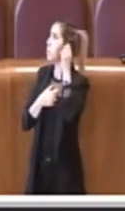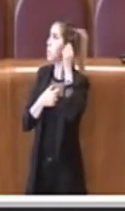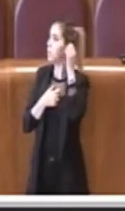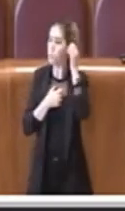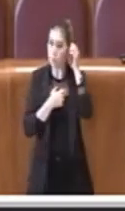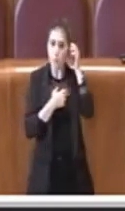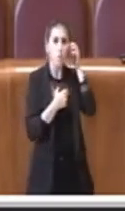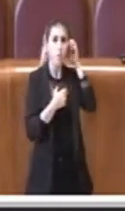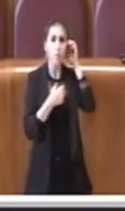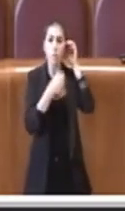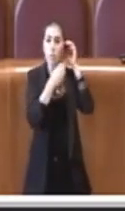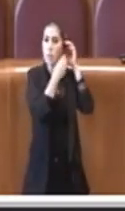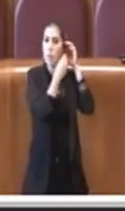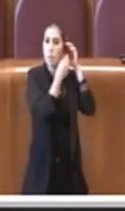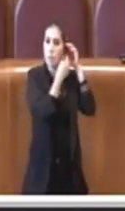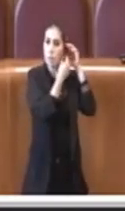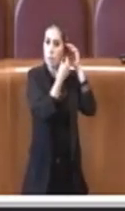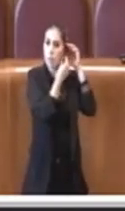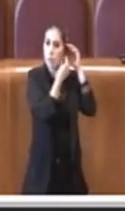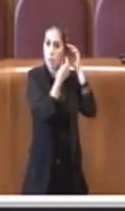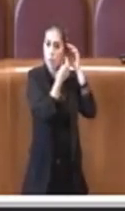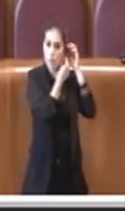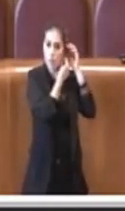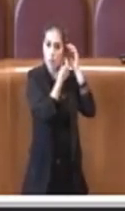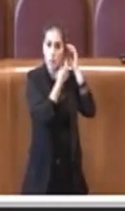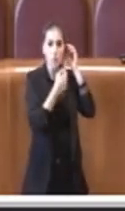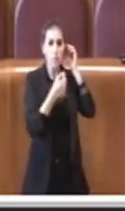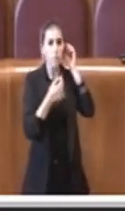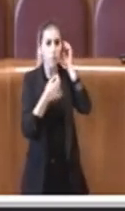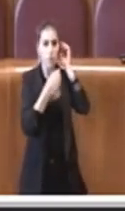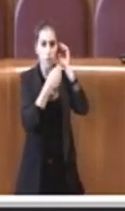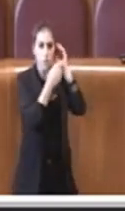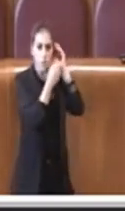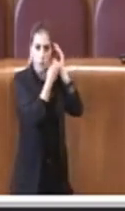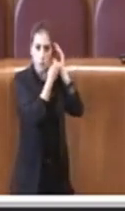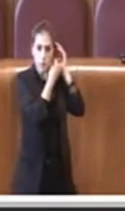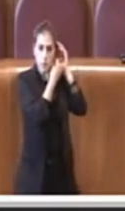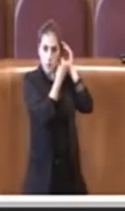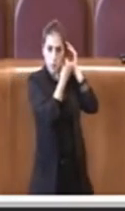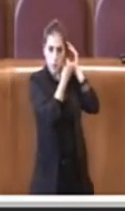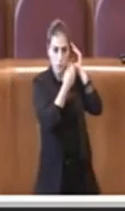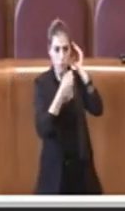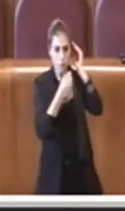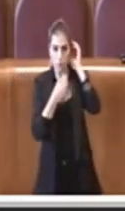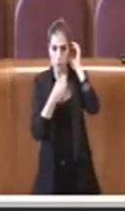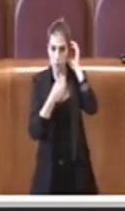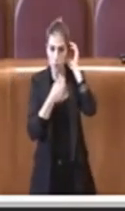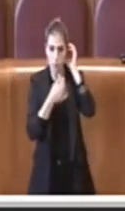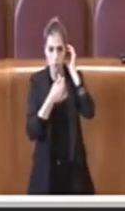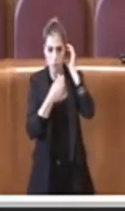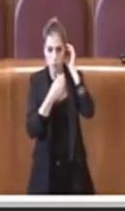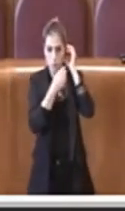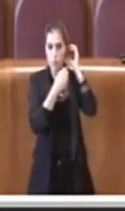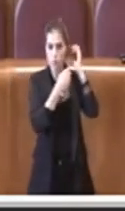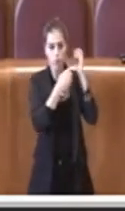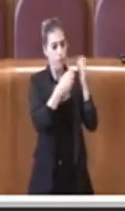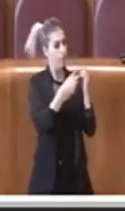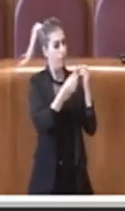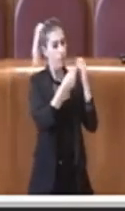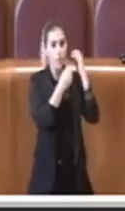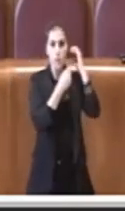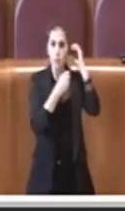Ecco, grazie consiglieri, spegniamo i microfoni. Prego consigliere Diago Confortini. Sì, Presidente, stavo